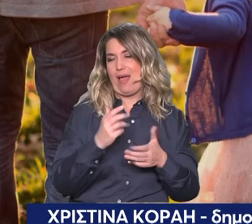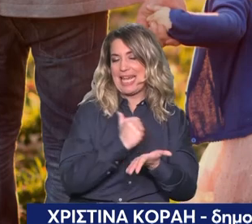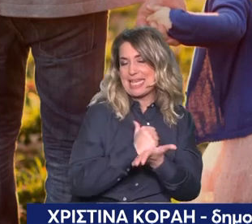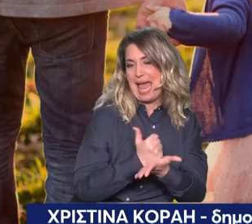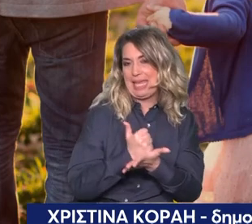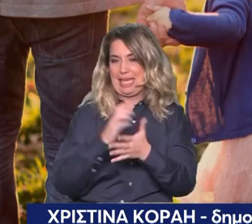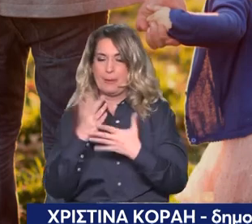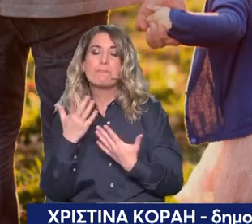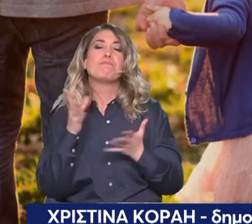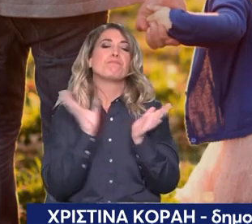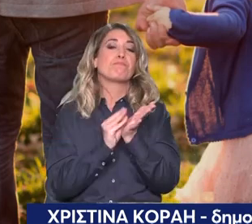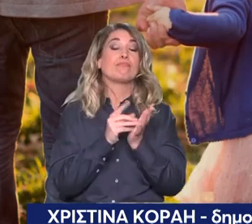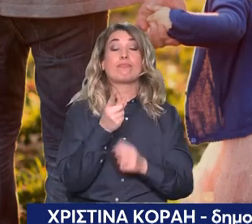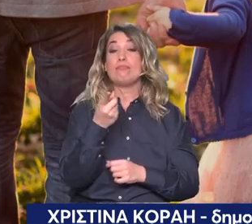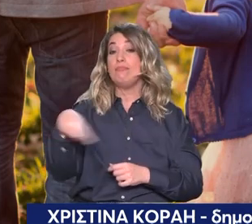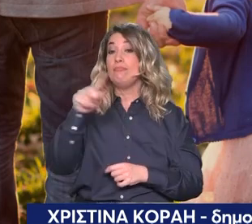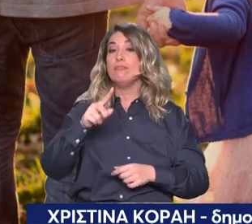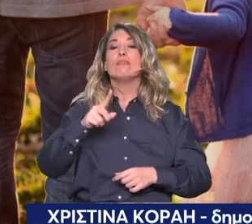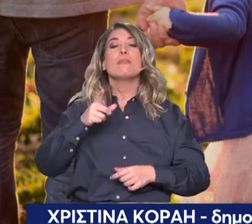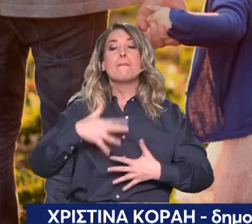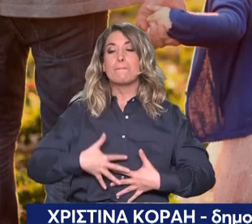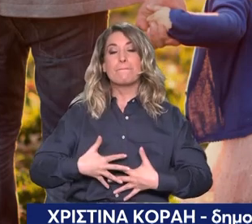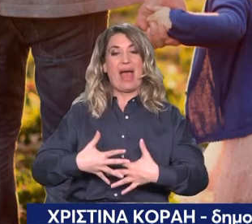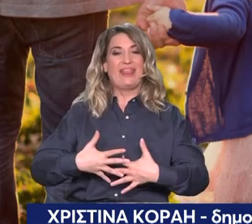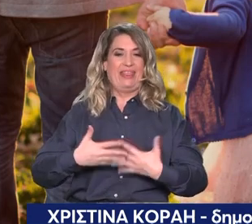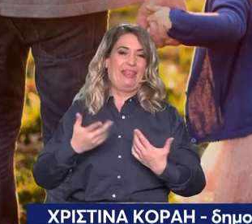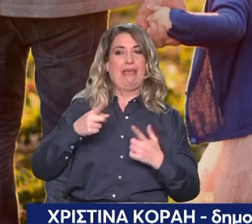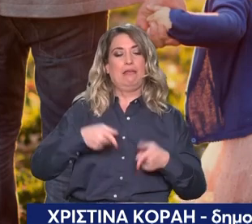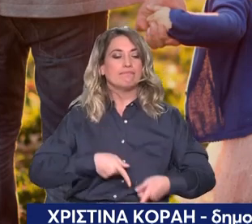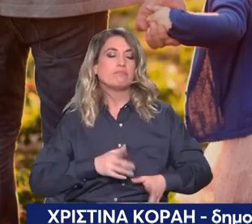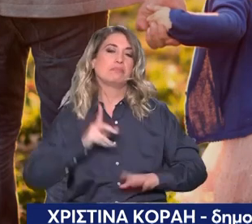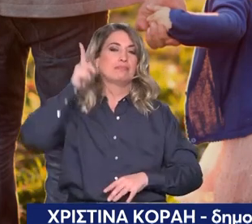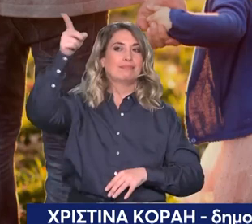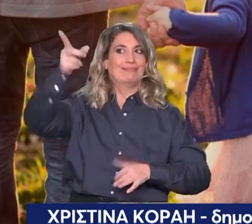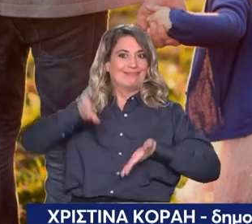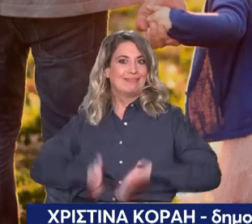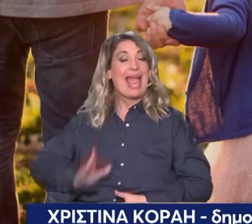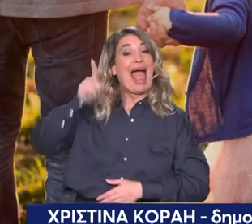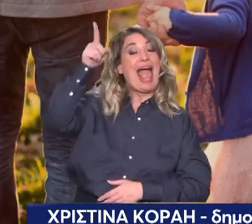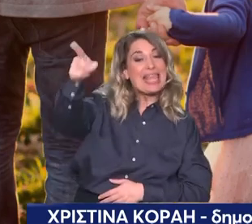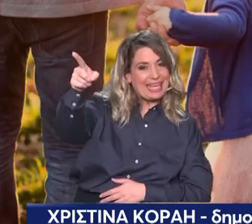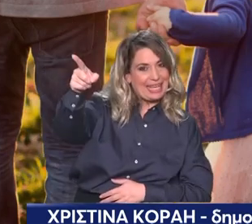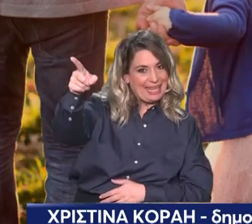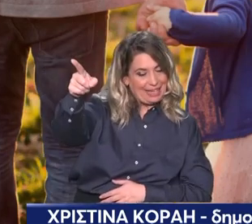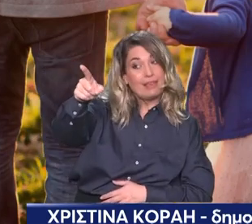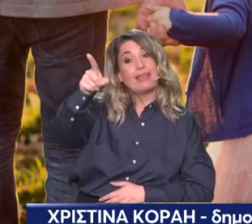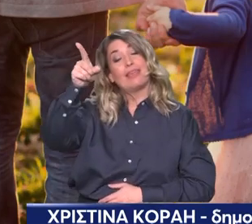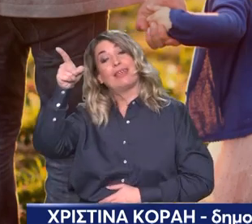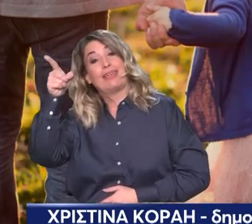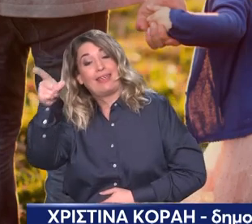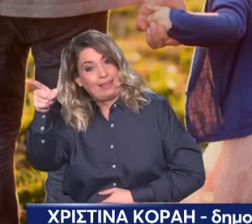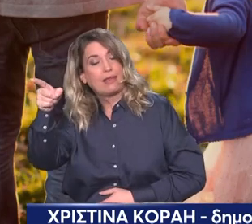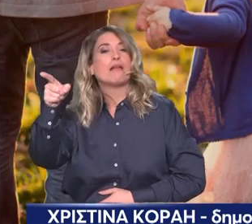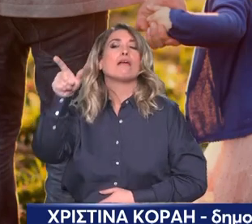παρένθετη μητέρα όχι εδώ που απαγορεύεται η παρένθετη μητέρα δεν είναι σε αυτό το